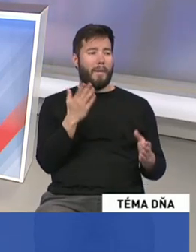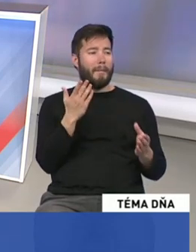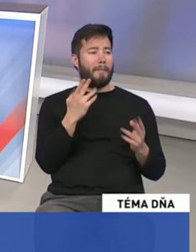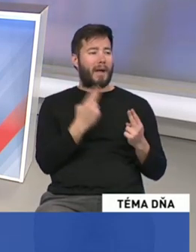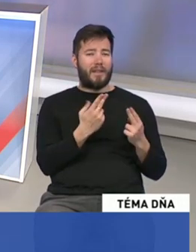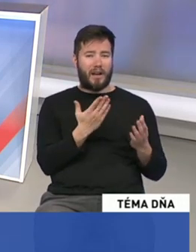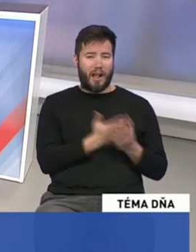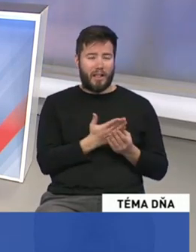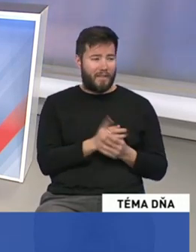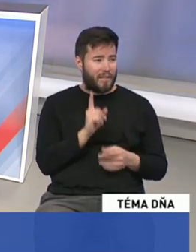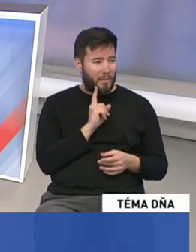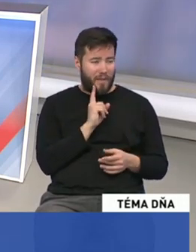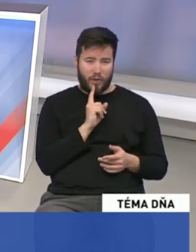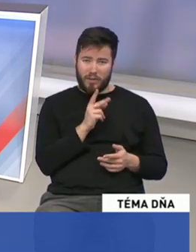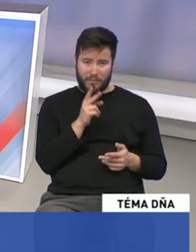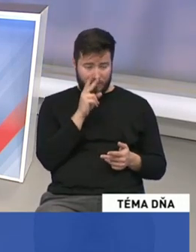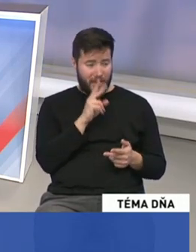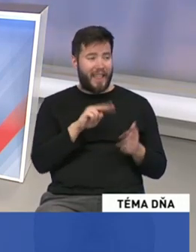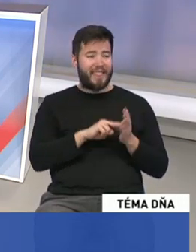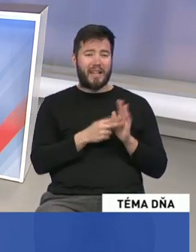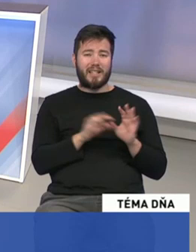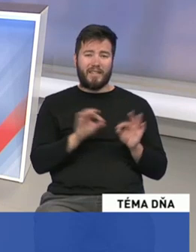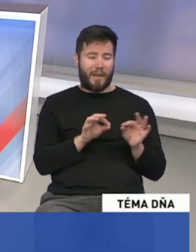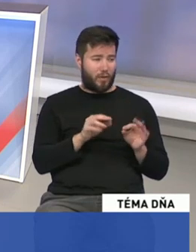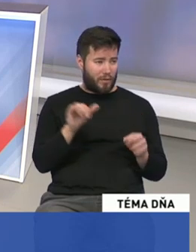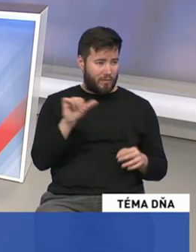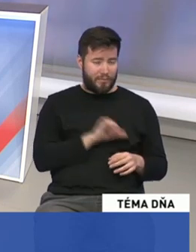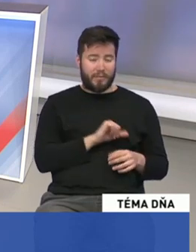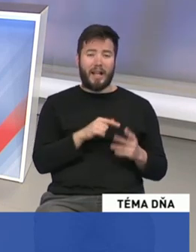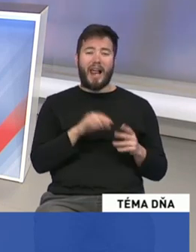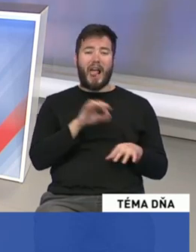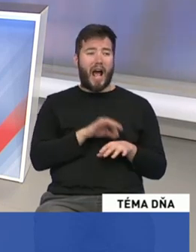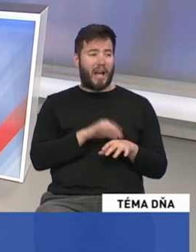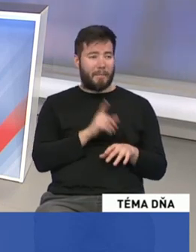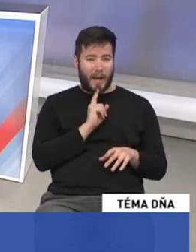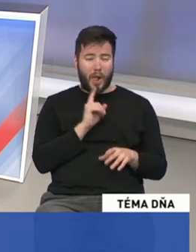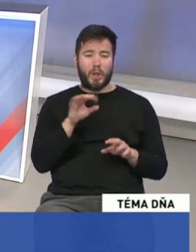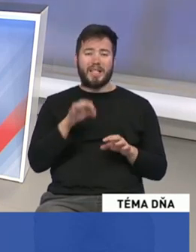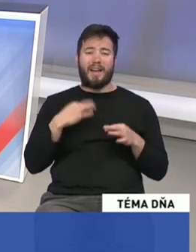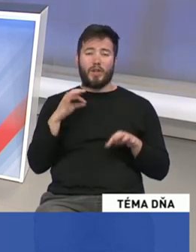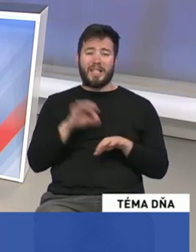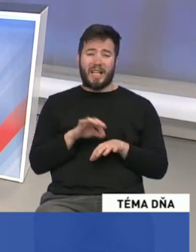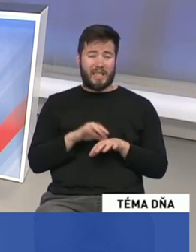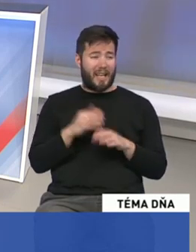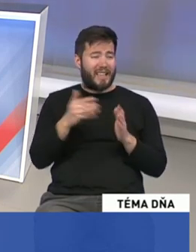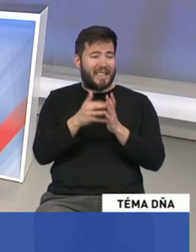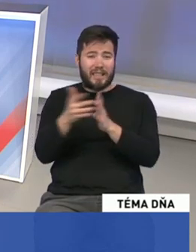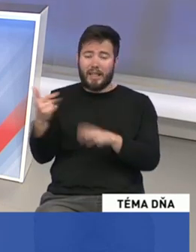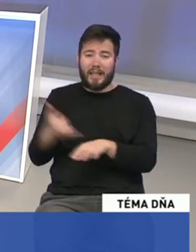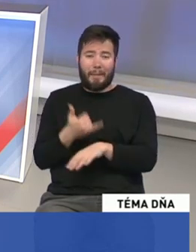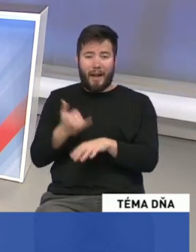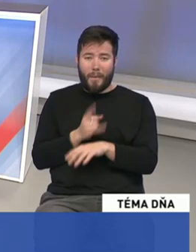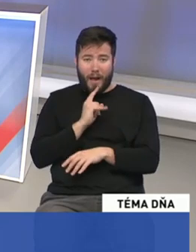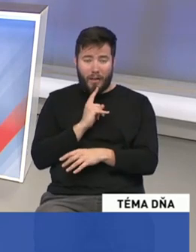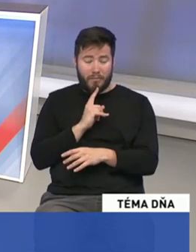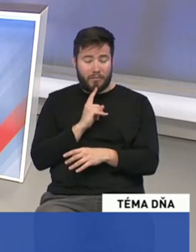technická zastaranosť, to vnímajú lekári, zdravotné sestri. Tých je málo, chyba naozaj niekoľko tisíc zdravotných sestier. Aké sú vaše riešenia v Slovenskej národnej strane?